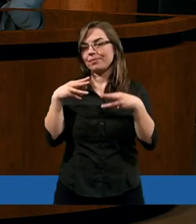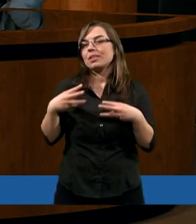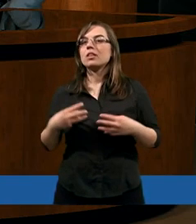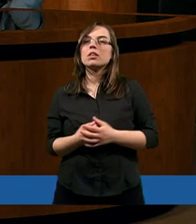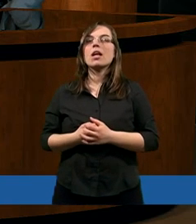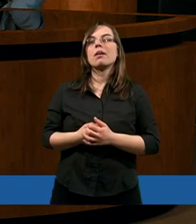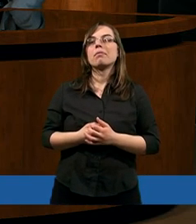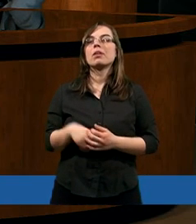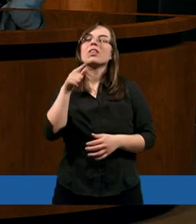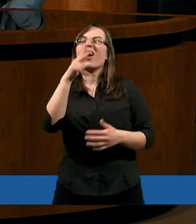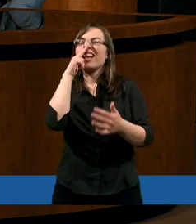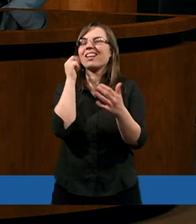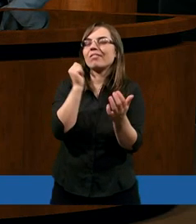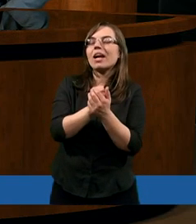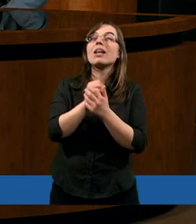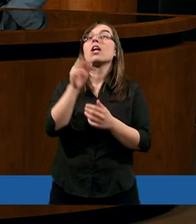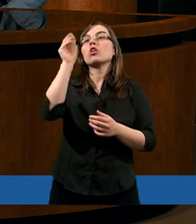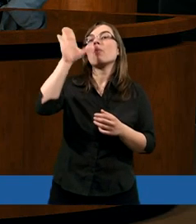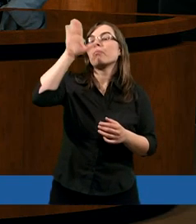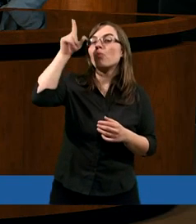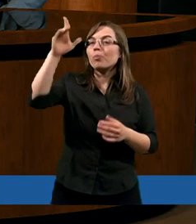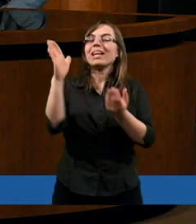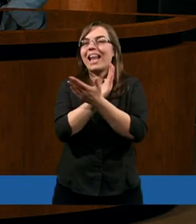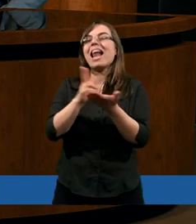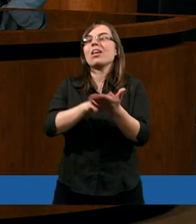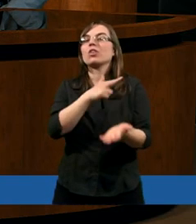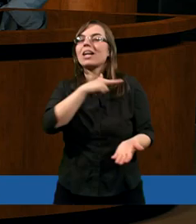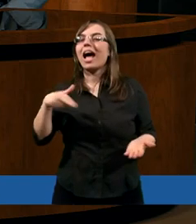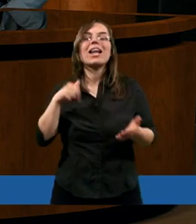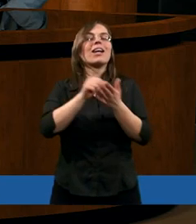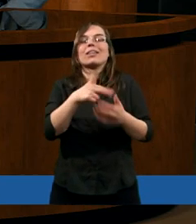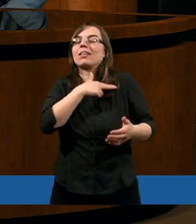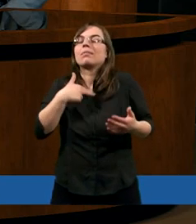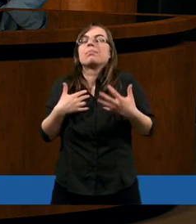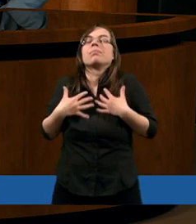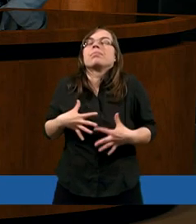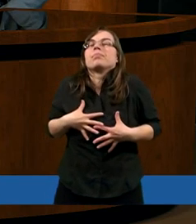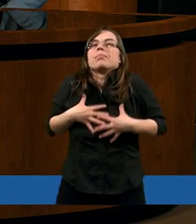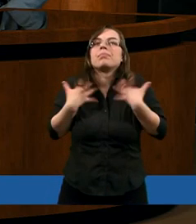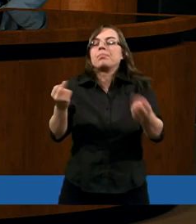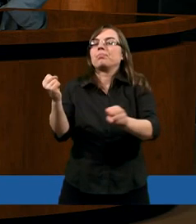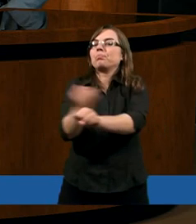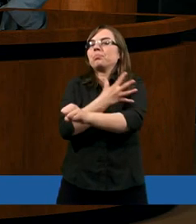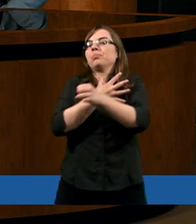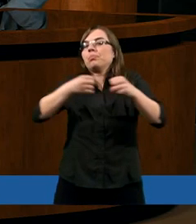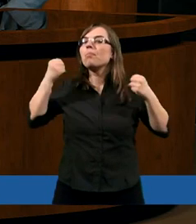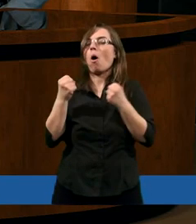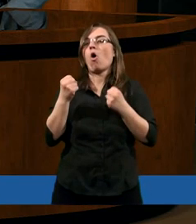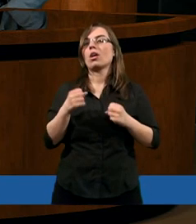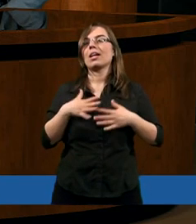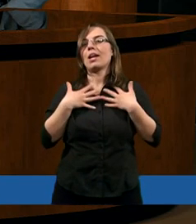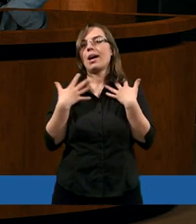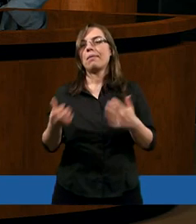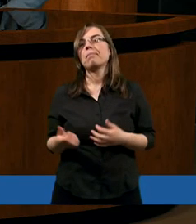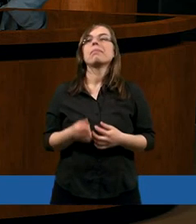To orzeczenie, to stwierdzenie Boga, że jemu zależy na nas jest dla mnie ogromnie bliskie. Czy ktoś z was doświadczył